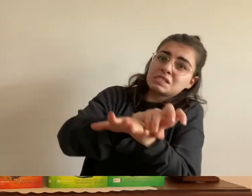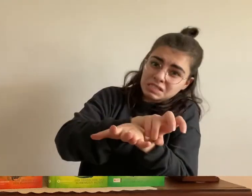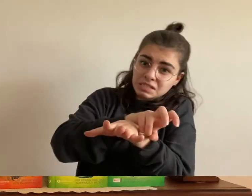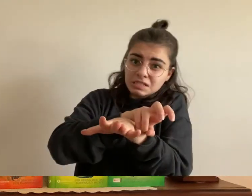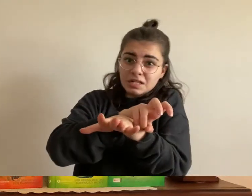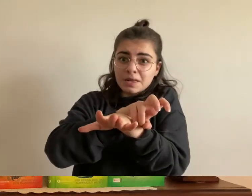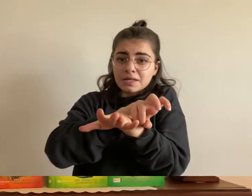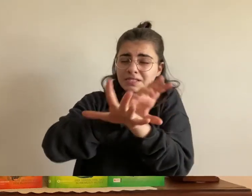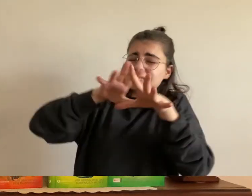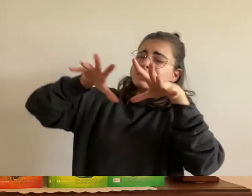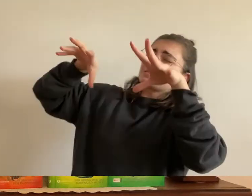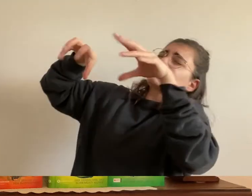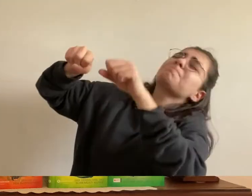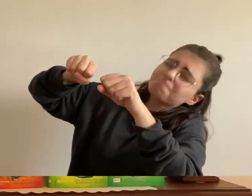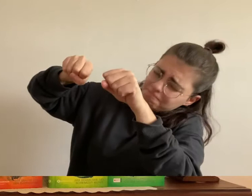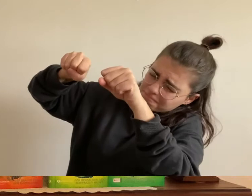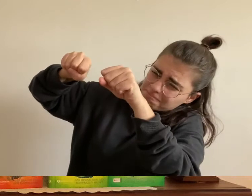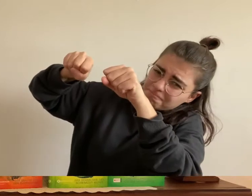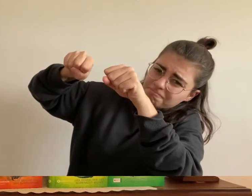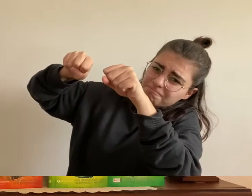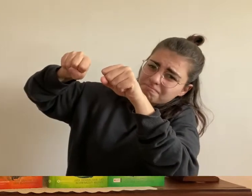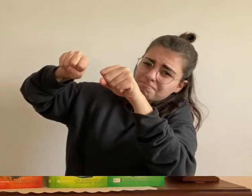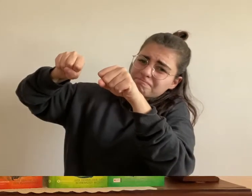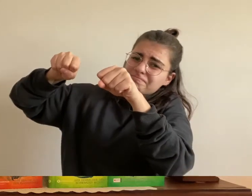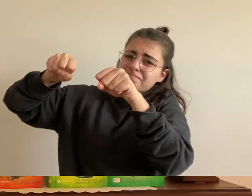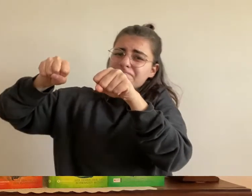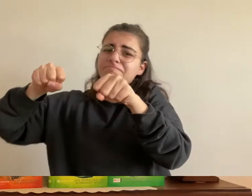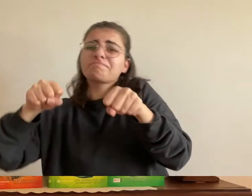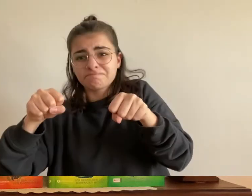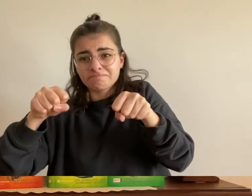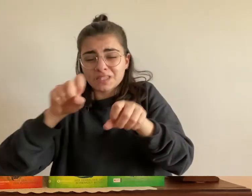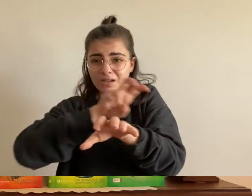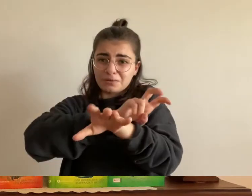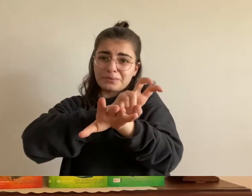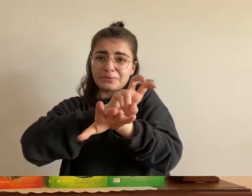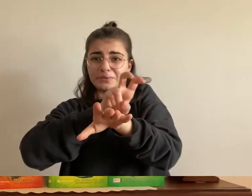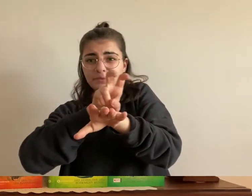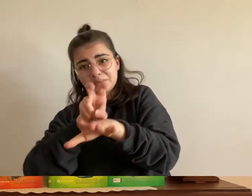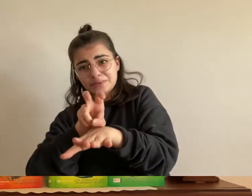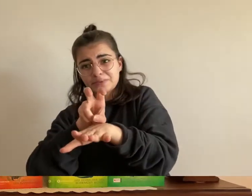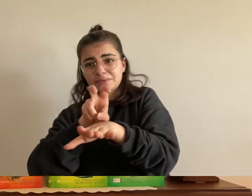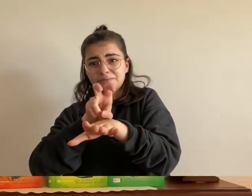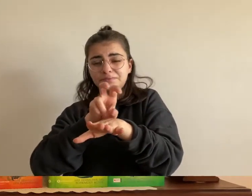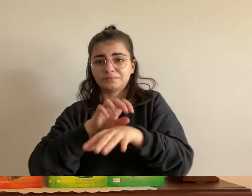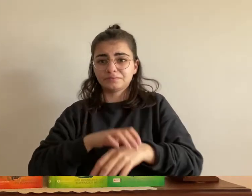großer mühe gelang es ihm sich auf den rücken der bestie zu halten und sich wieder zurück in die mitte zu ziehen